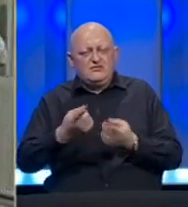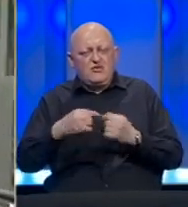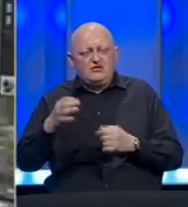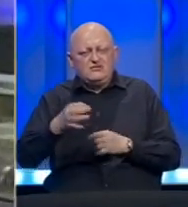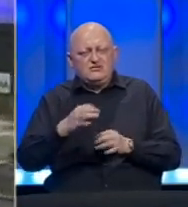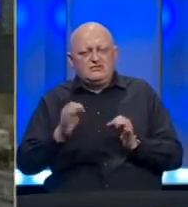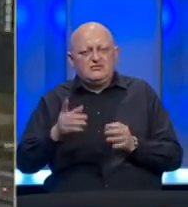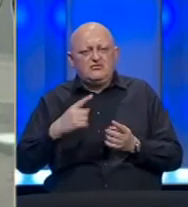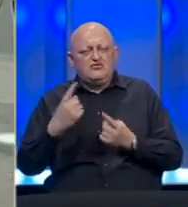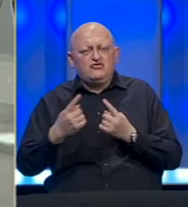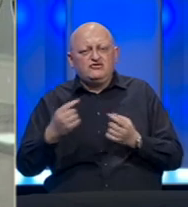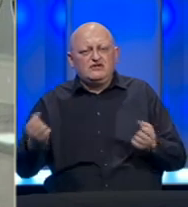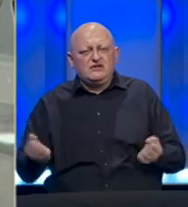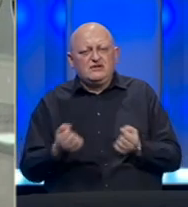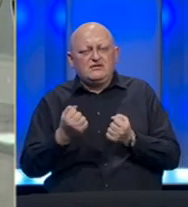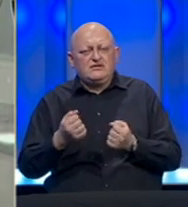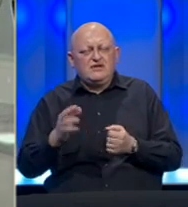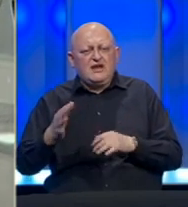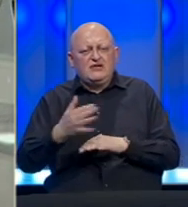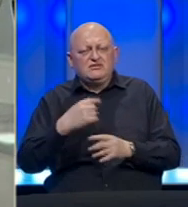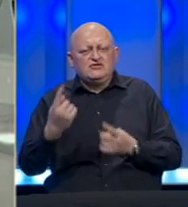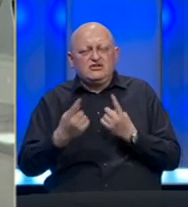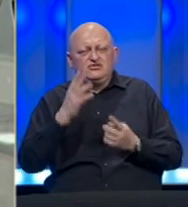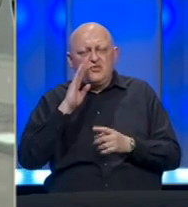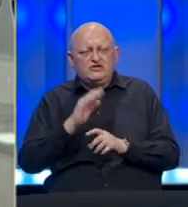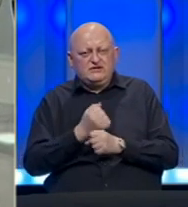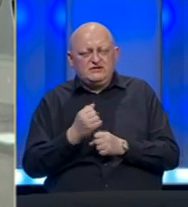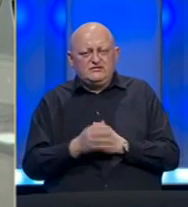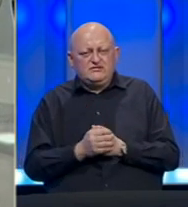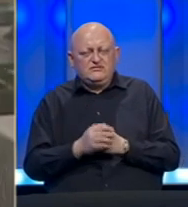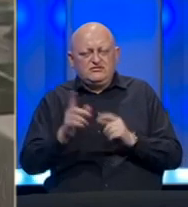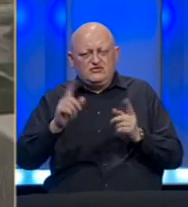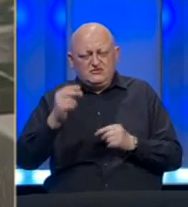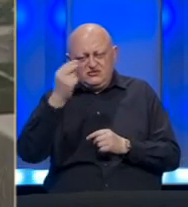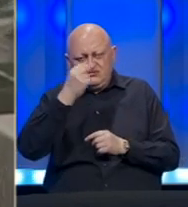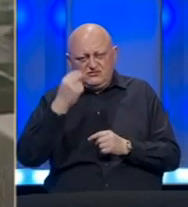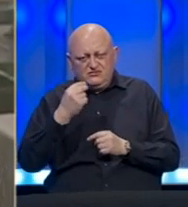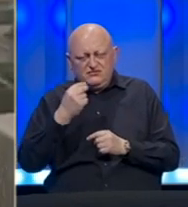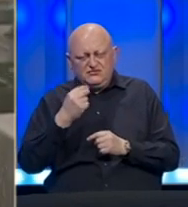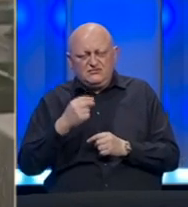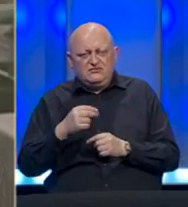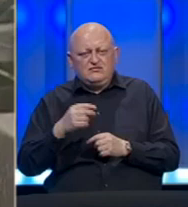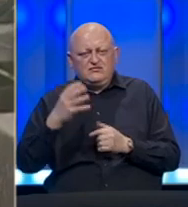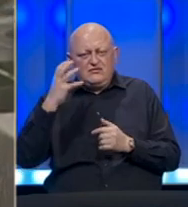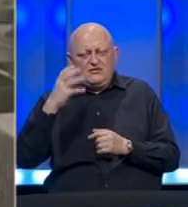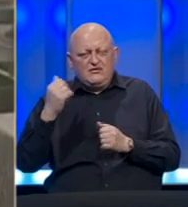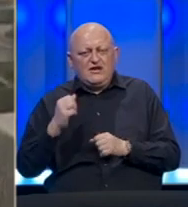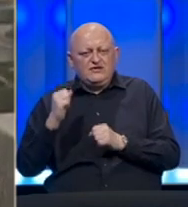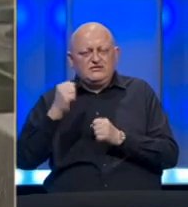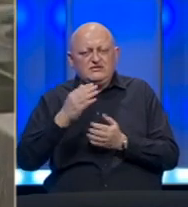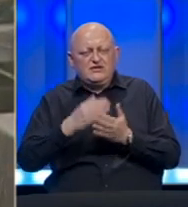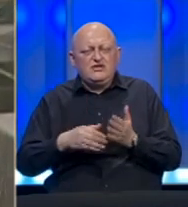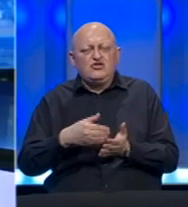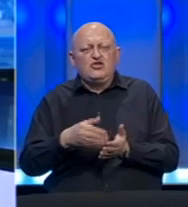usloviće i razvoj ekonomske situacije u BiH. U Republici Srpskoj vlada za sada snosi dio